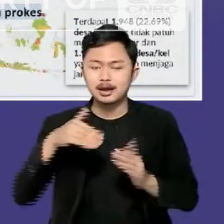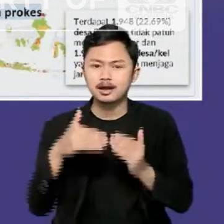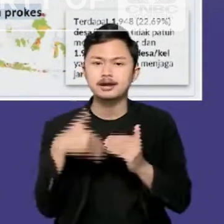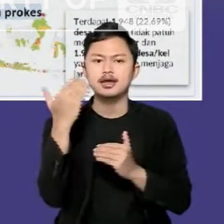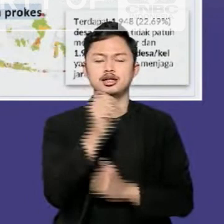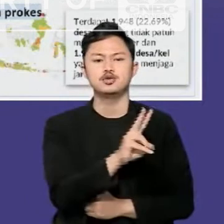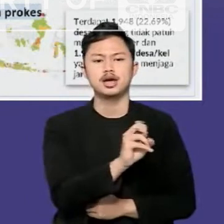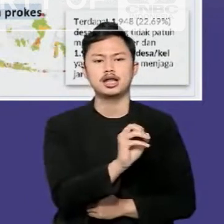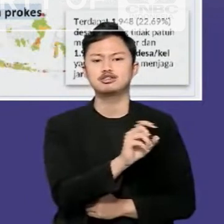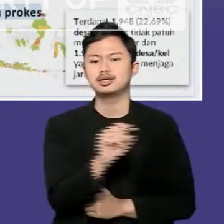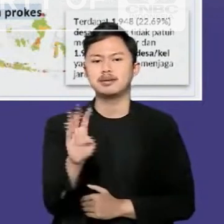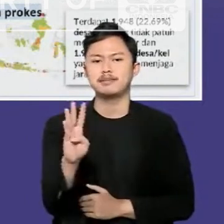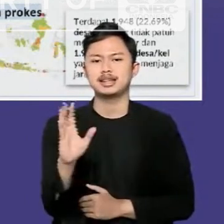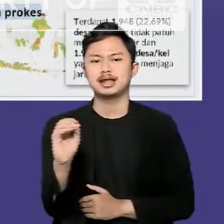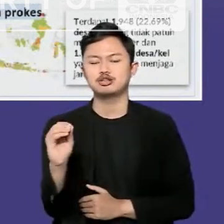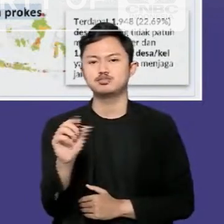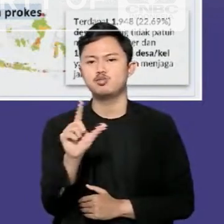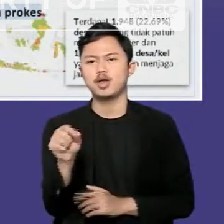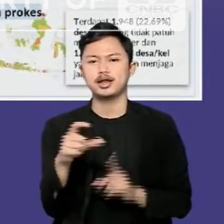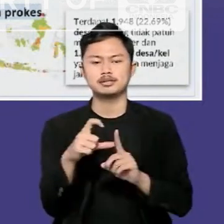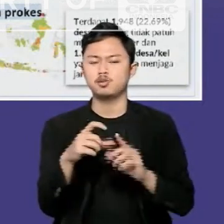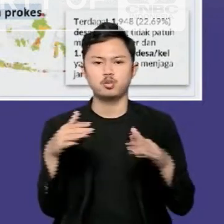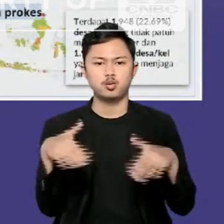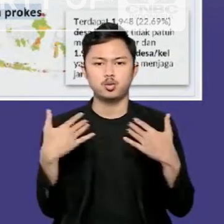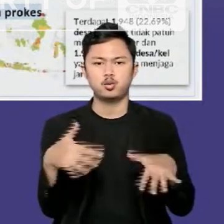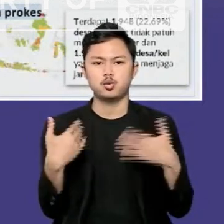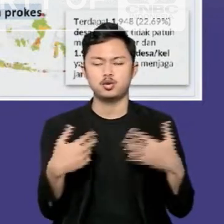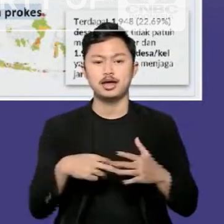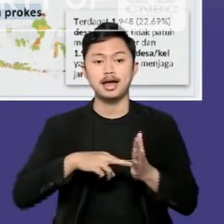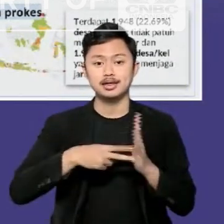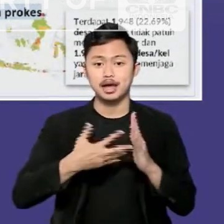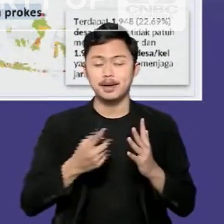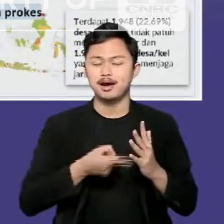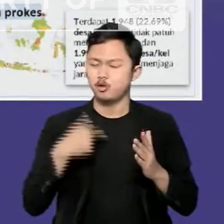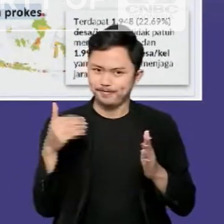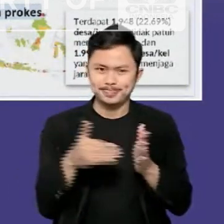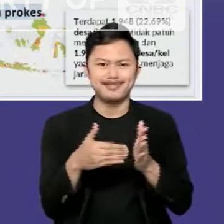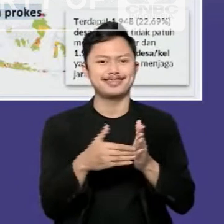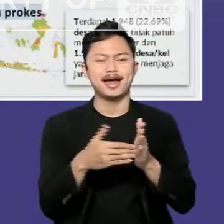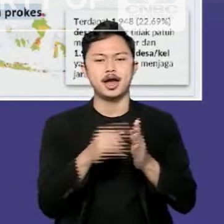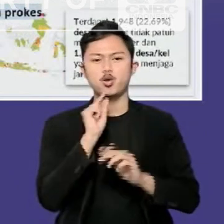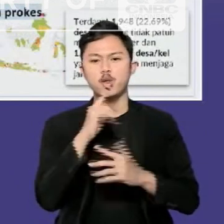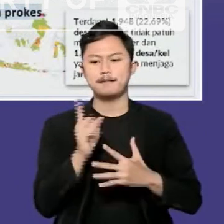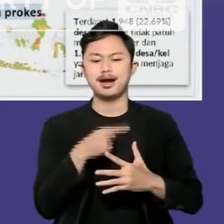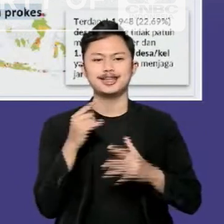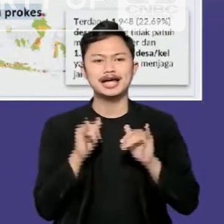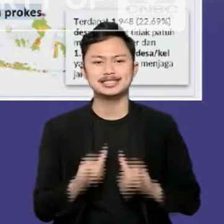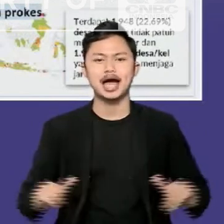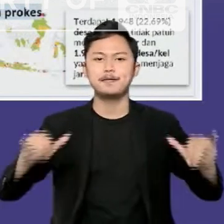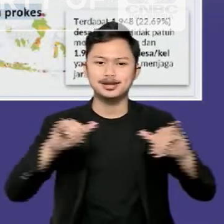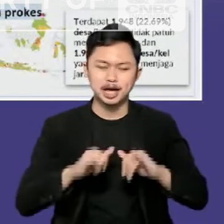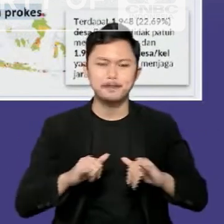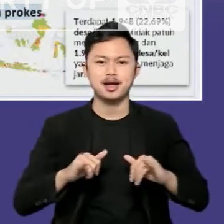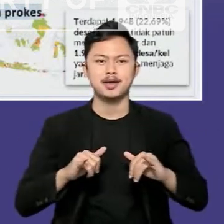200 sampai 400 pada pertengahan Desember. Tentunya hal ini menjadi tantangan bagi kita bersama